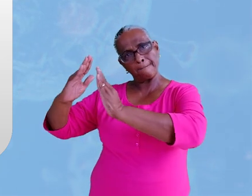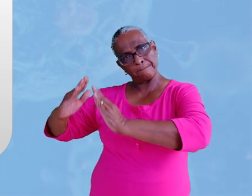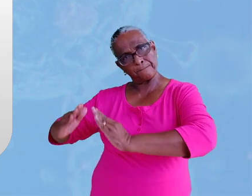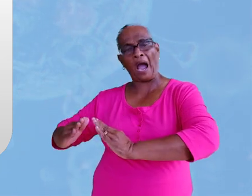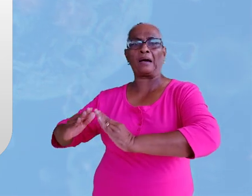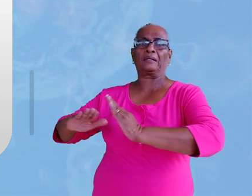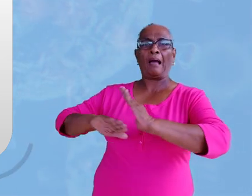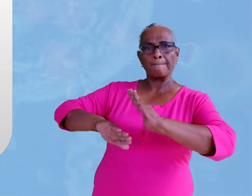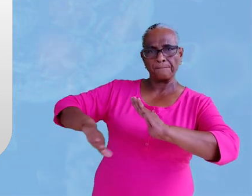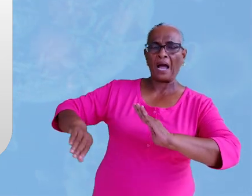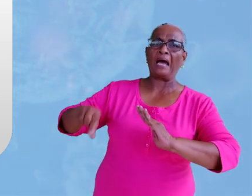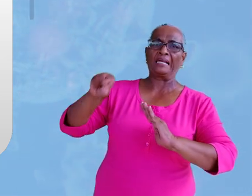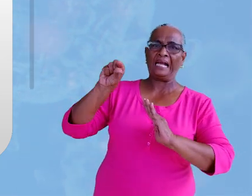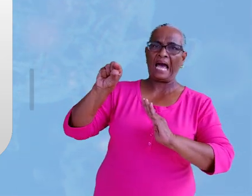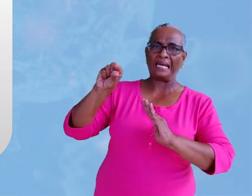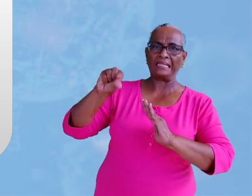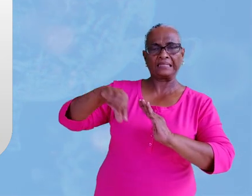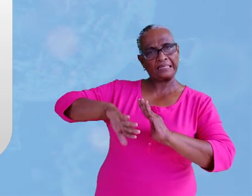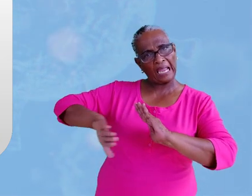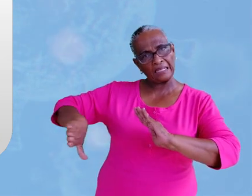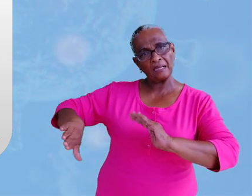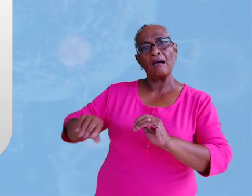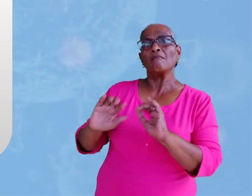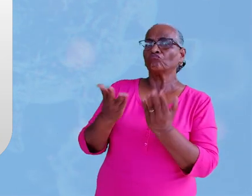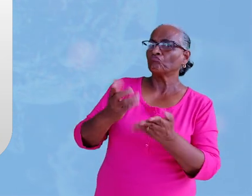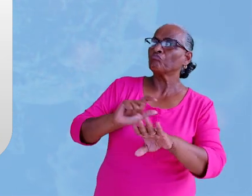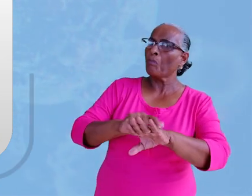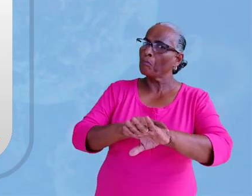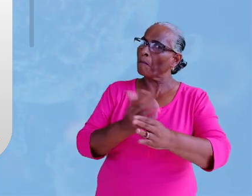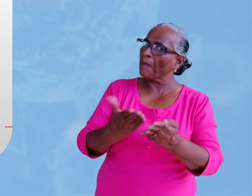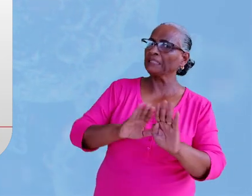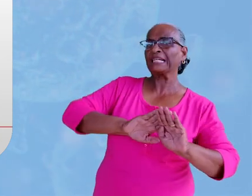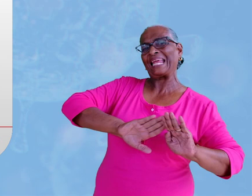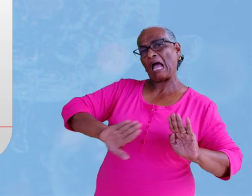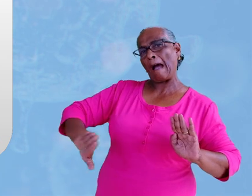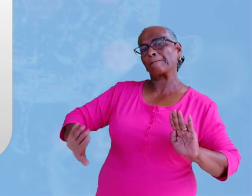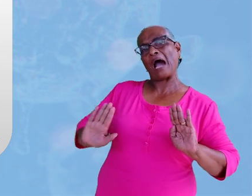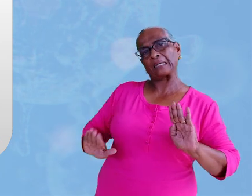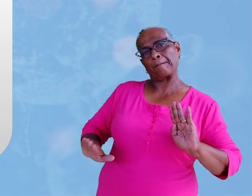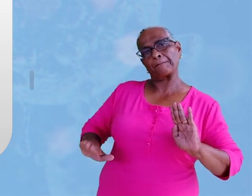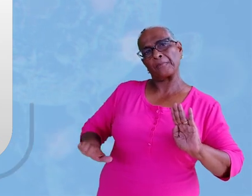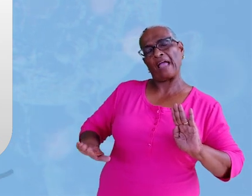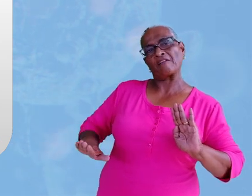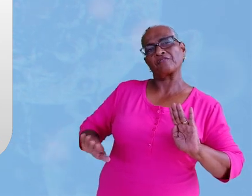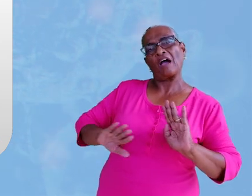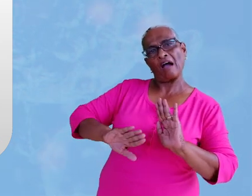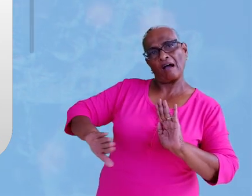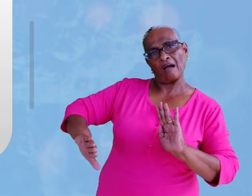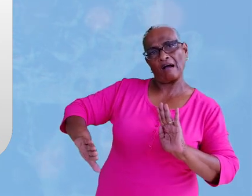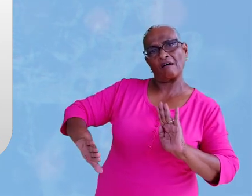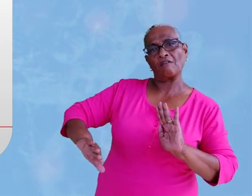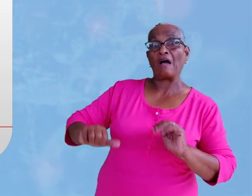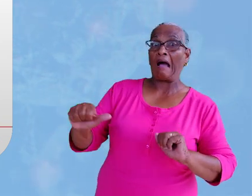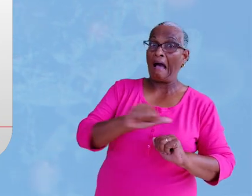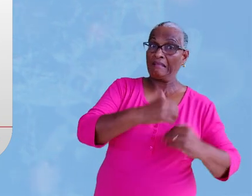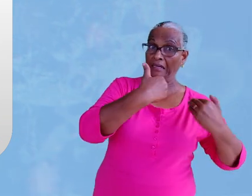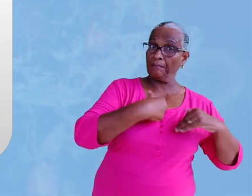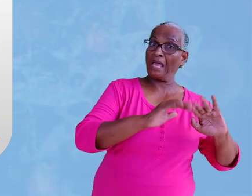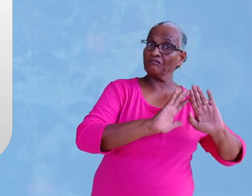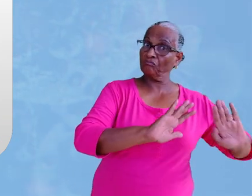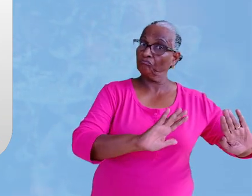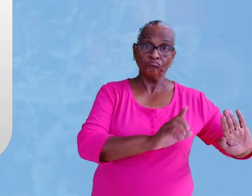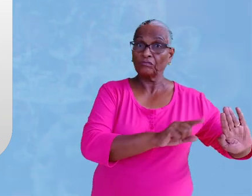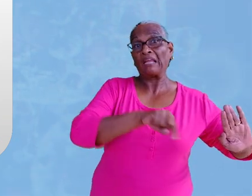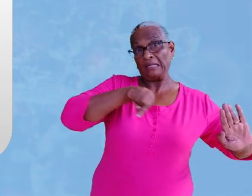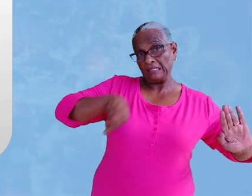En dat wil zeggen, hij gaat je voor een bepaalde tijd isoleren, apart zetten of afzonderen van mensen